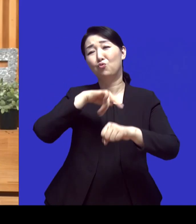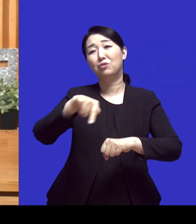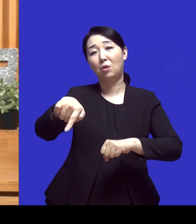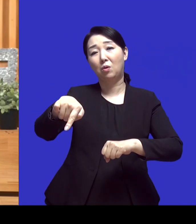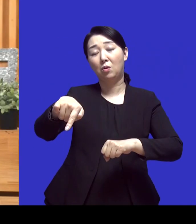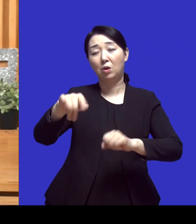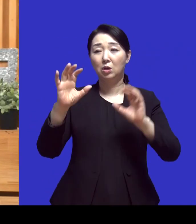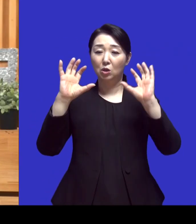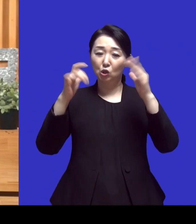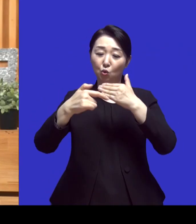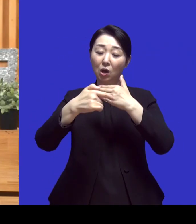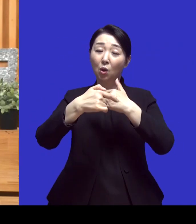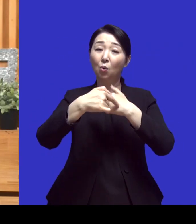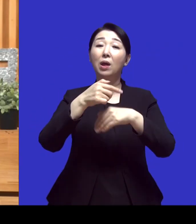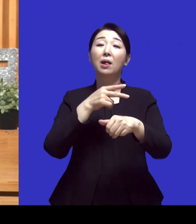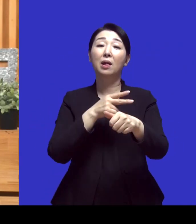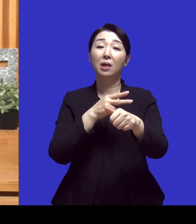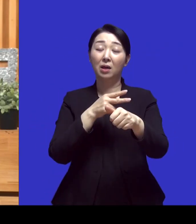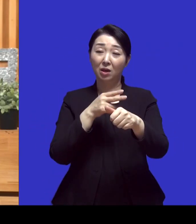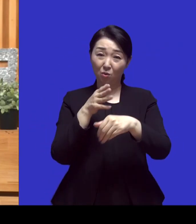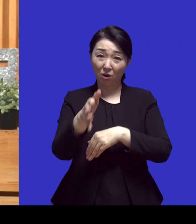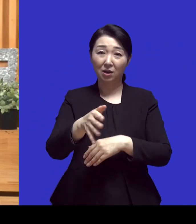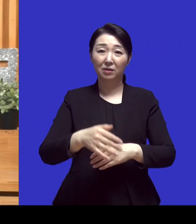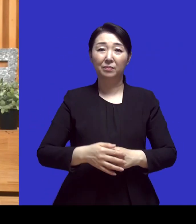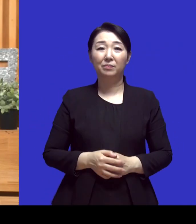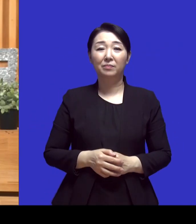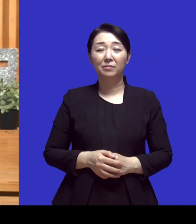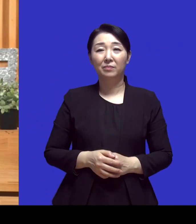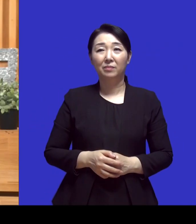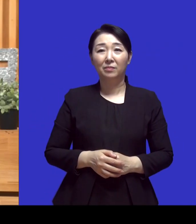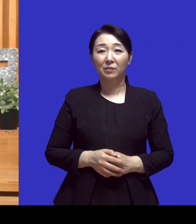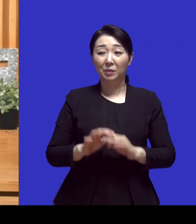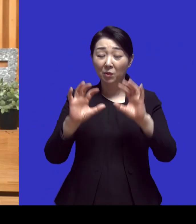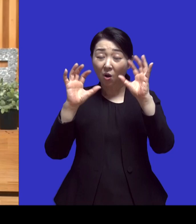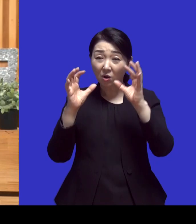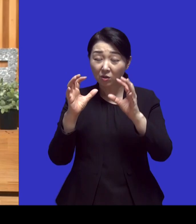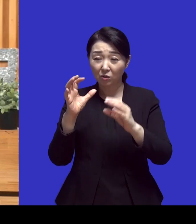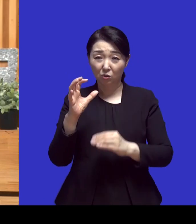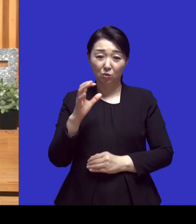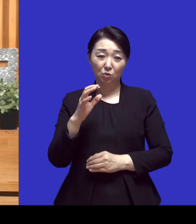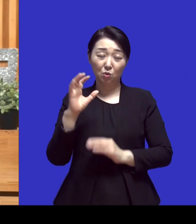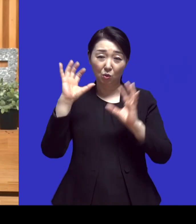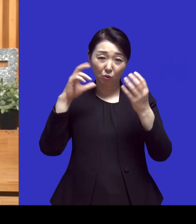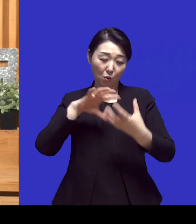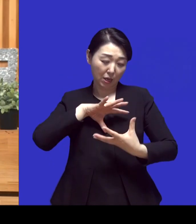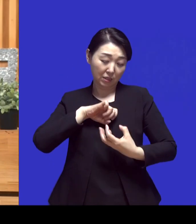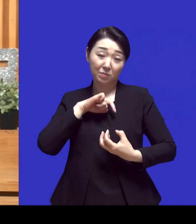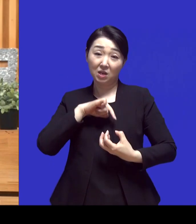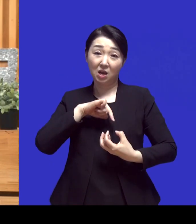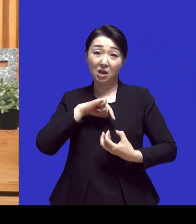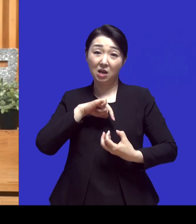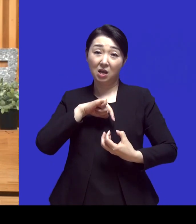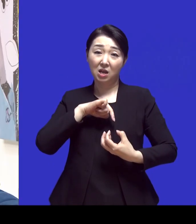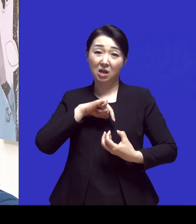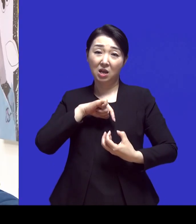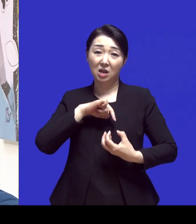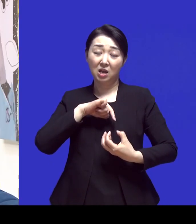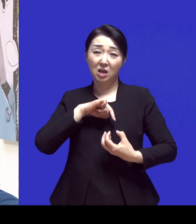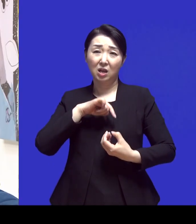소아외과도 하셨으니까 특히 어린이들 소아외과, 소아심장 더 어렵겠네요